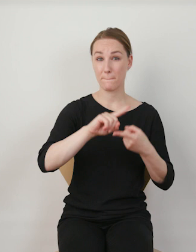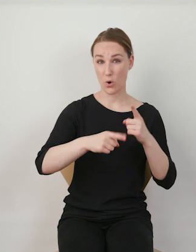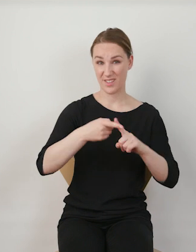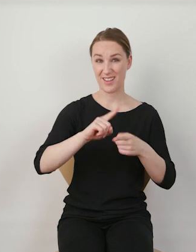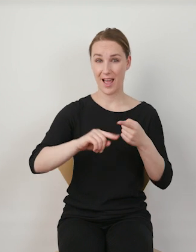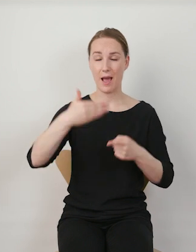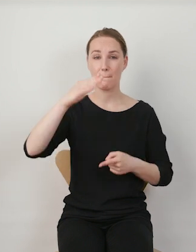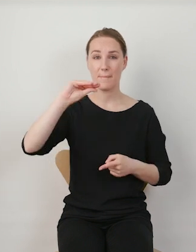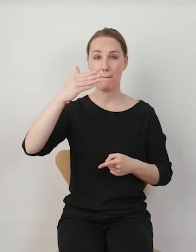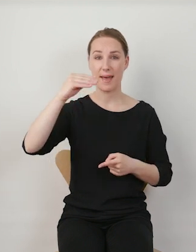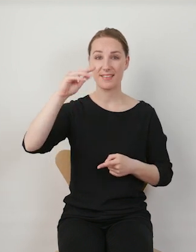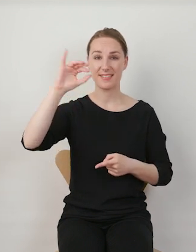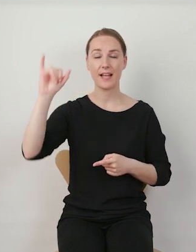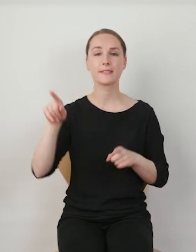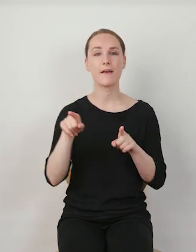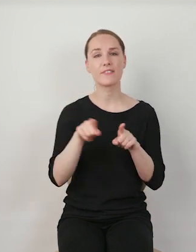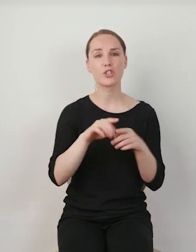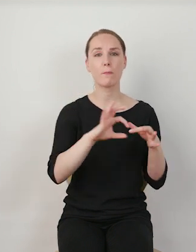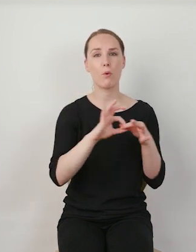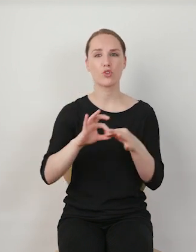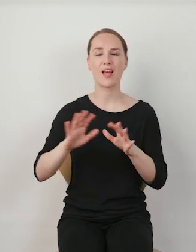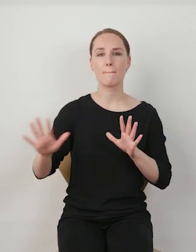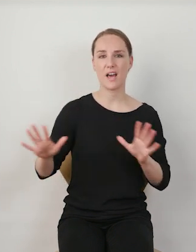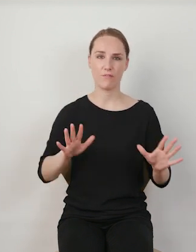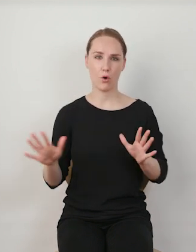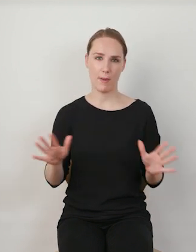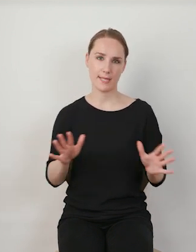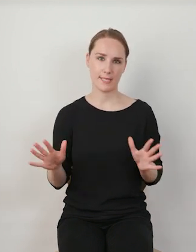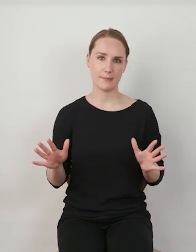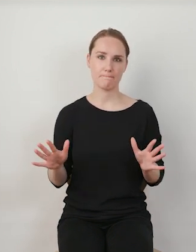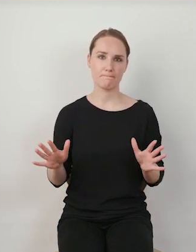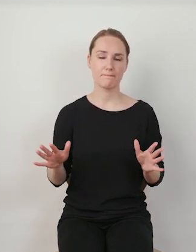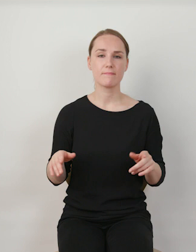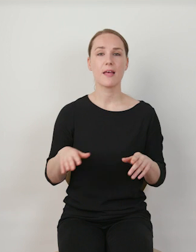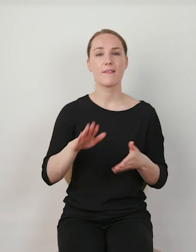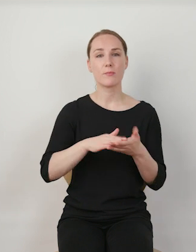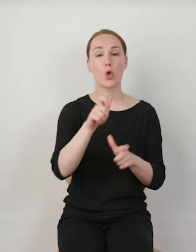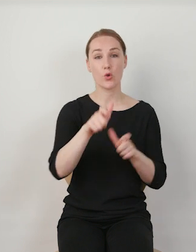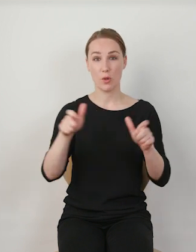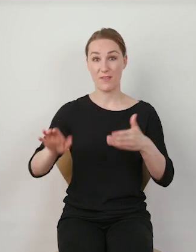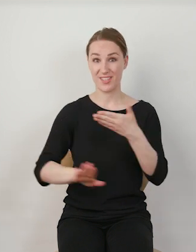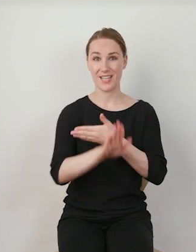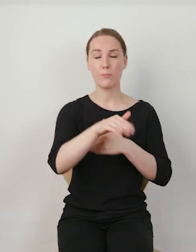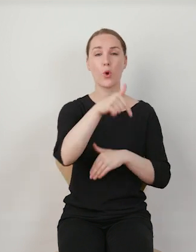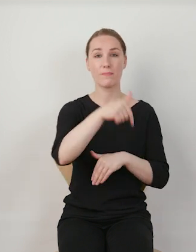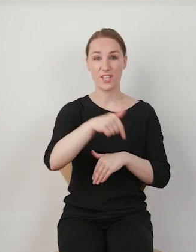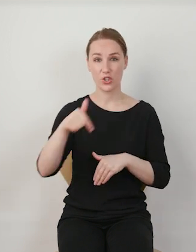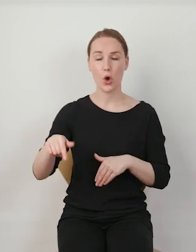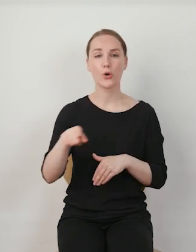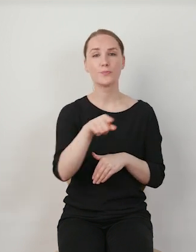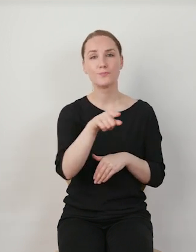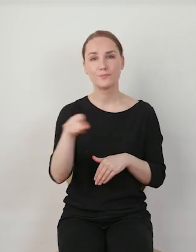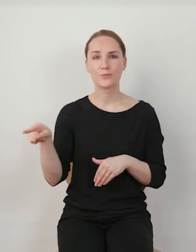też z performatyzacją. To znaczy, że część osób publicznych, które występują na TikToku, to są osoby, które